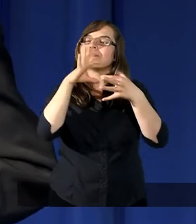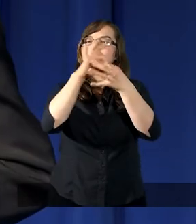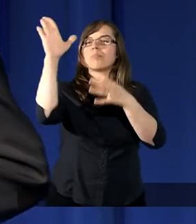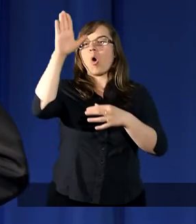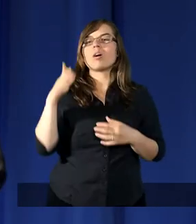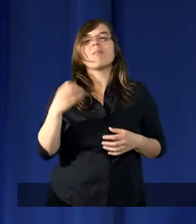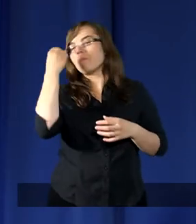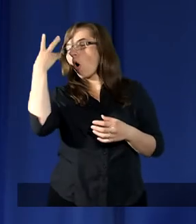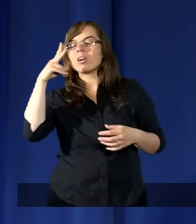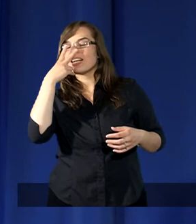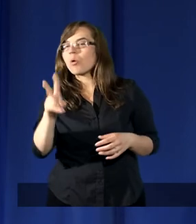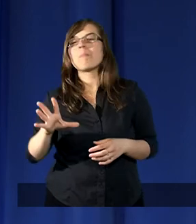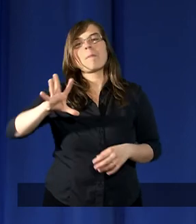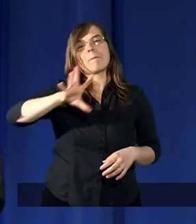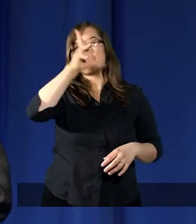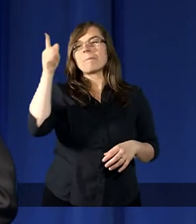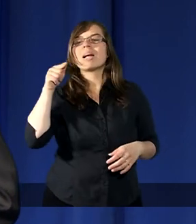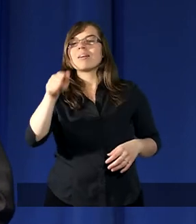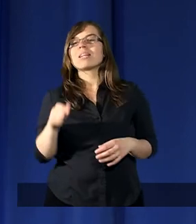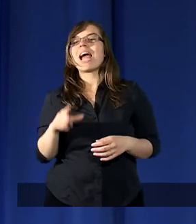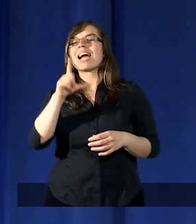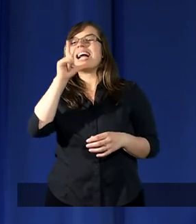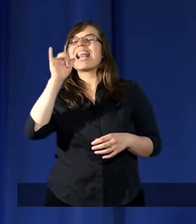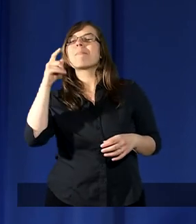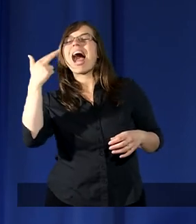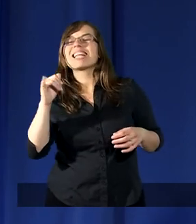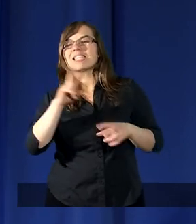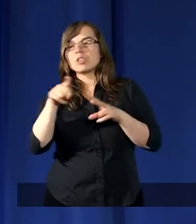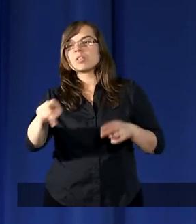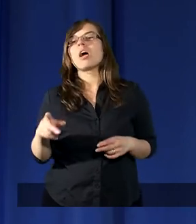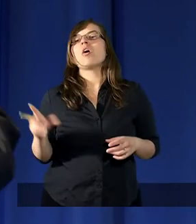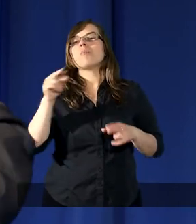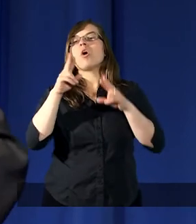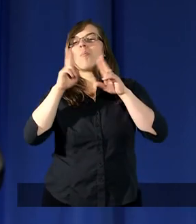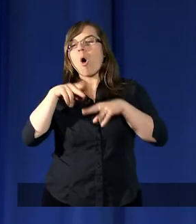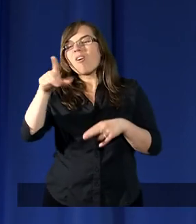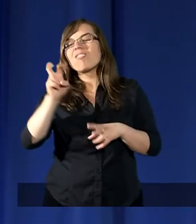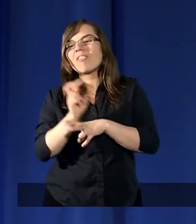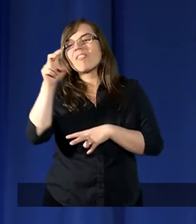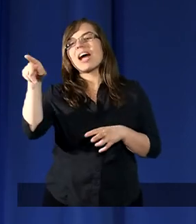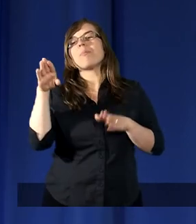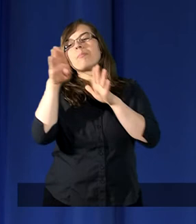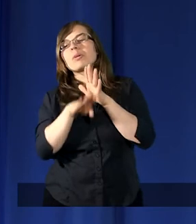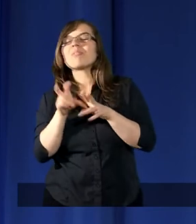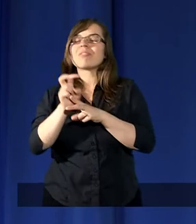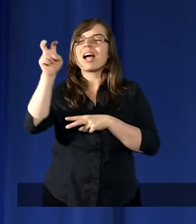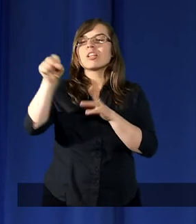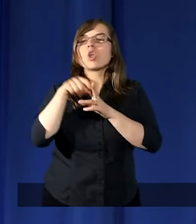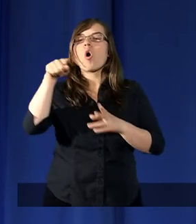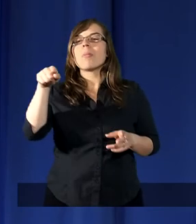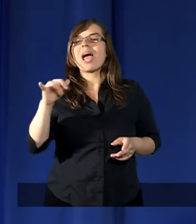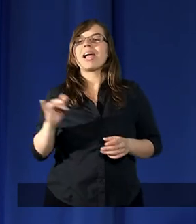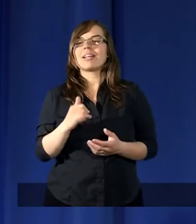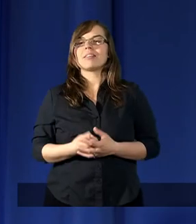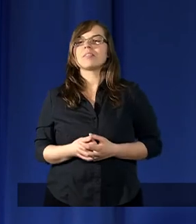Mojżesz nie zobaczył pięknych cedr libańskich, bo mówił pozwól mi wejść, przynajmniej wejść do